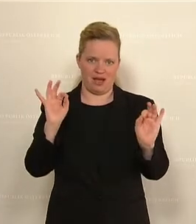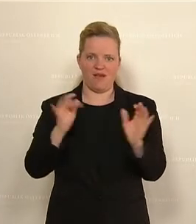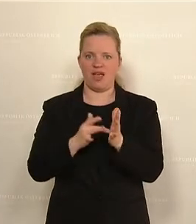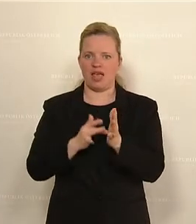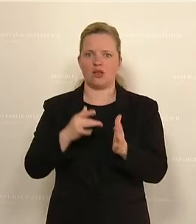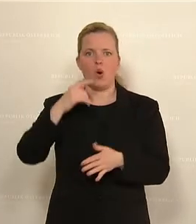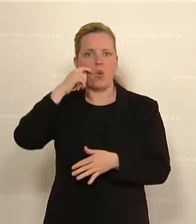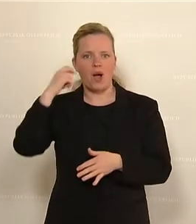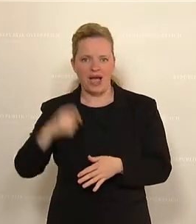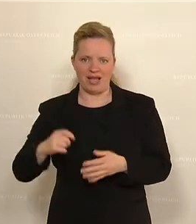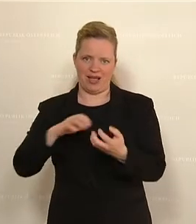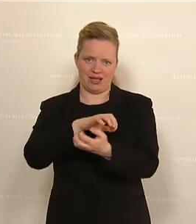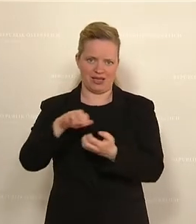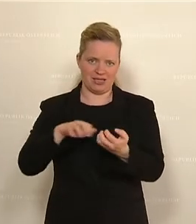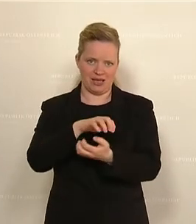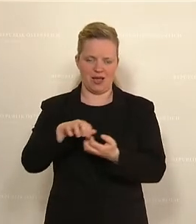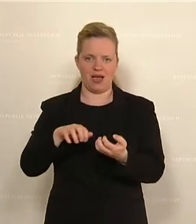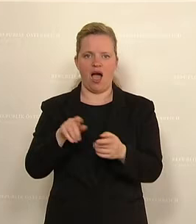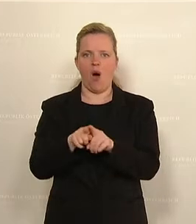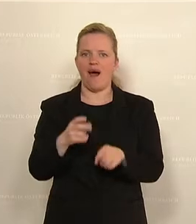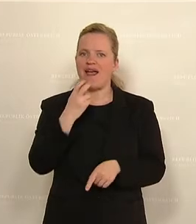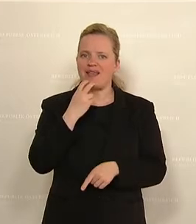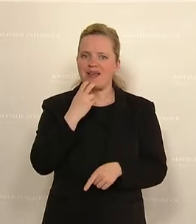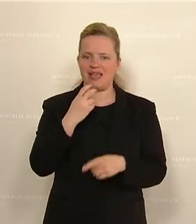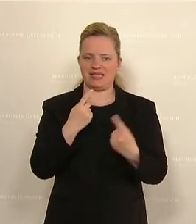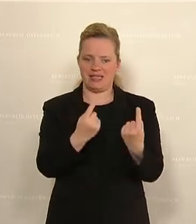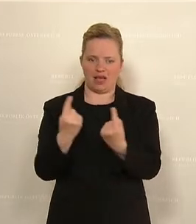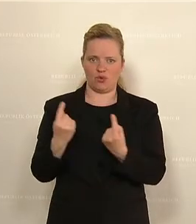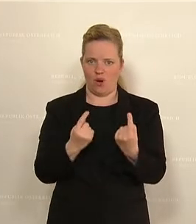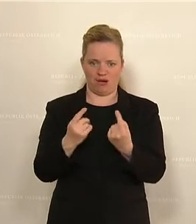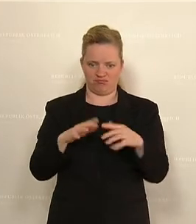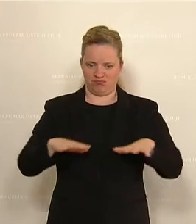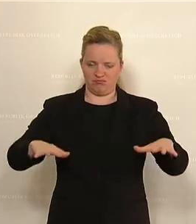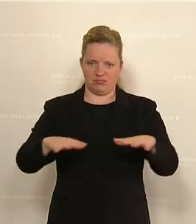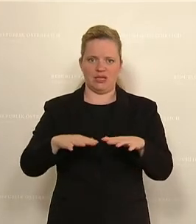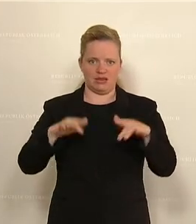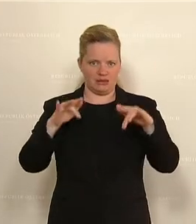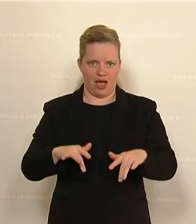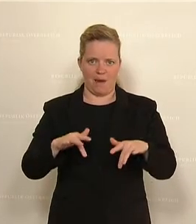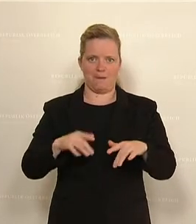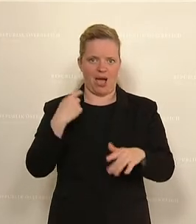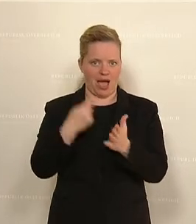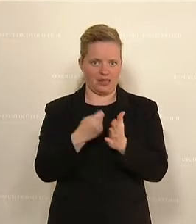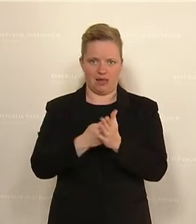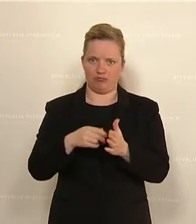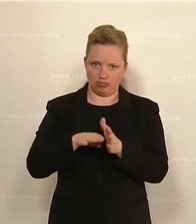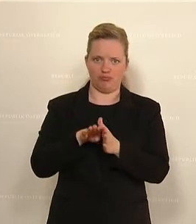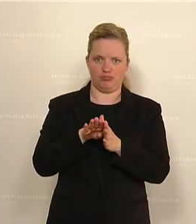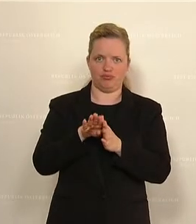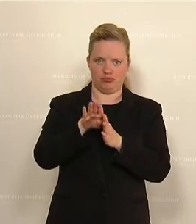-Krise, auch durch die Entwicklung auf dem Energiesektor, dass die Preise massiv gestiegen sind. Und erst vor kurzem hat der Präsident